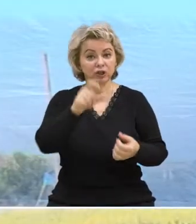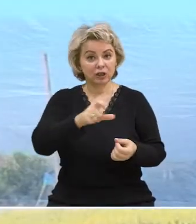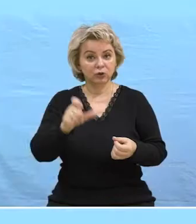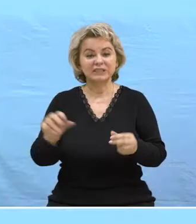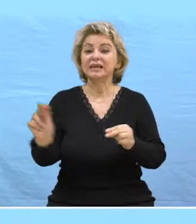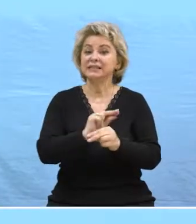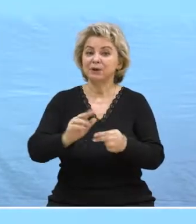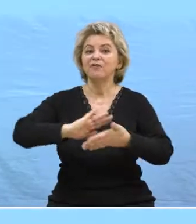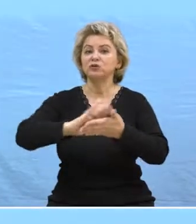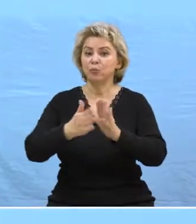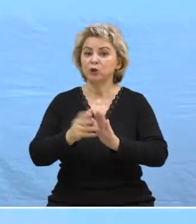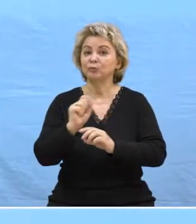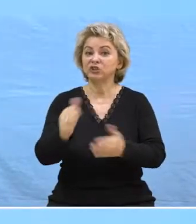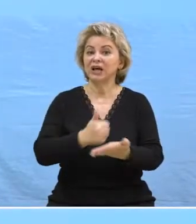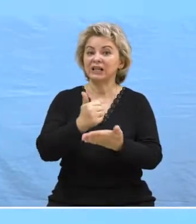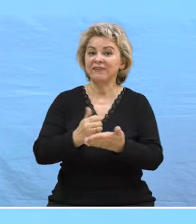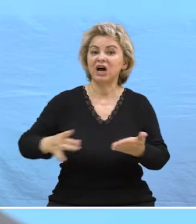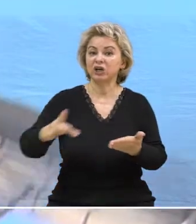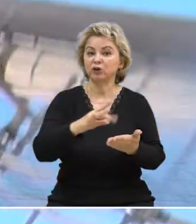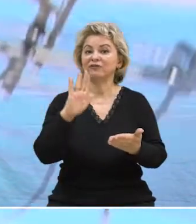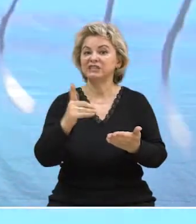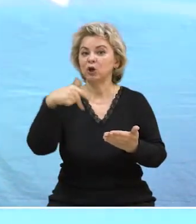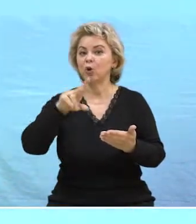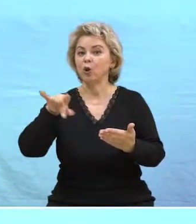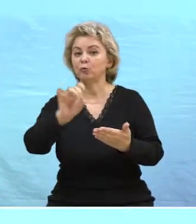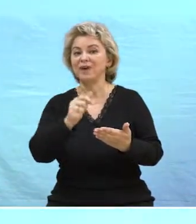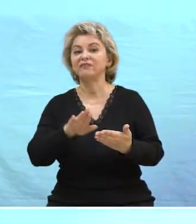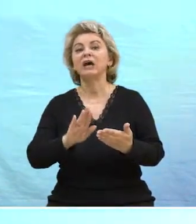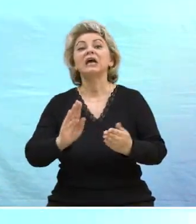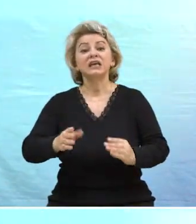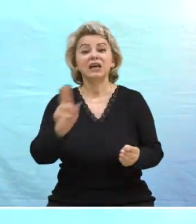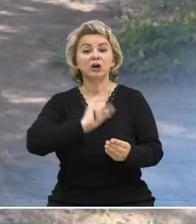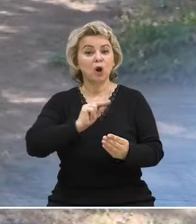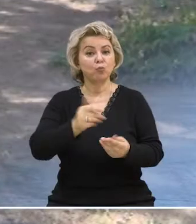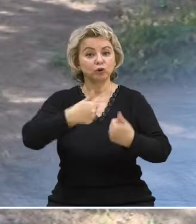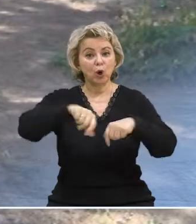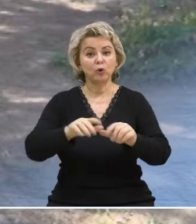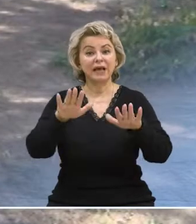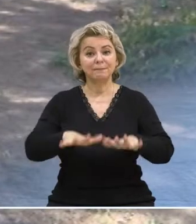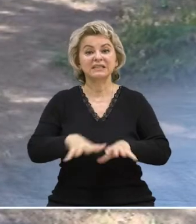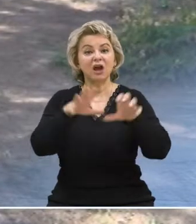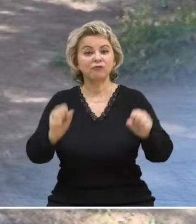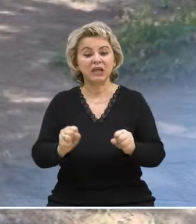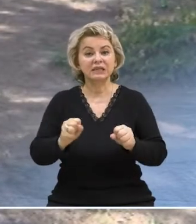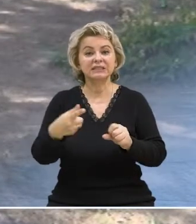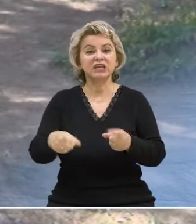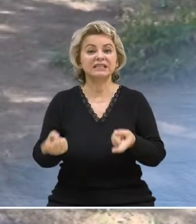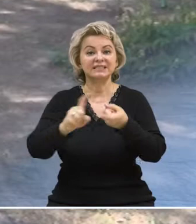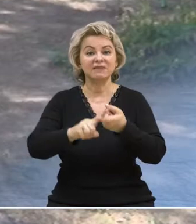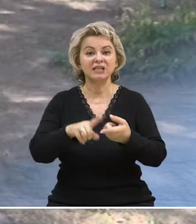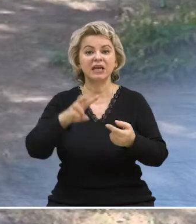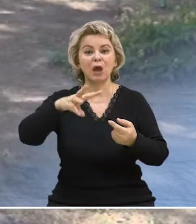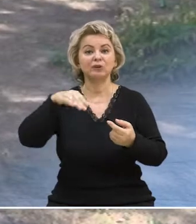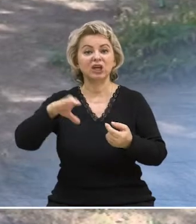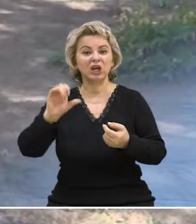огорчало хоторян. Исправить положение поручил глава Донского региона Василий Голубев. И вот благодаря взаимодействию органов местной власти и операторов